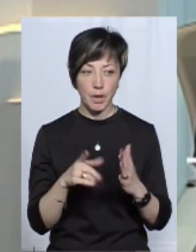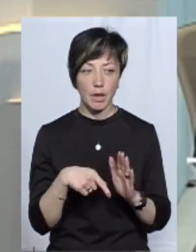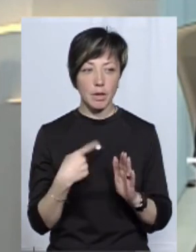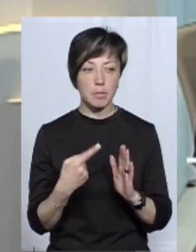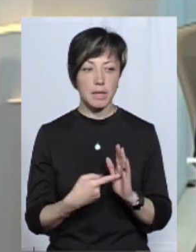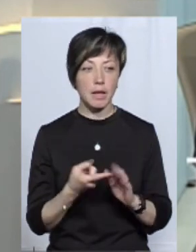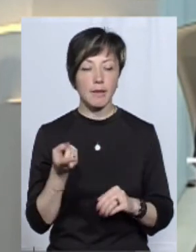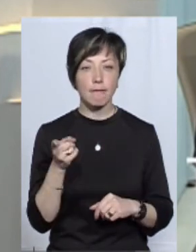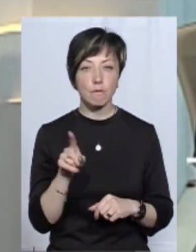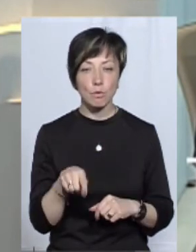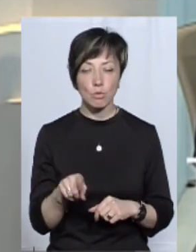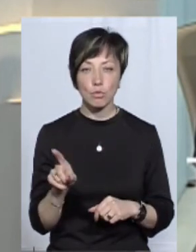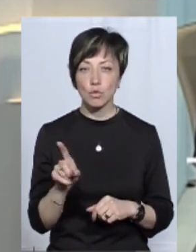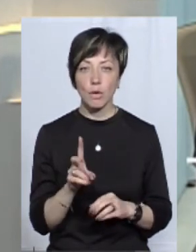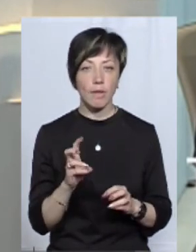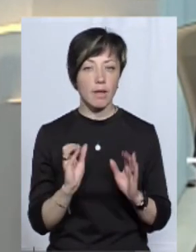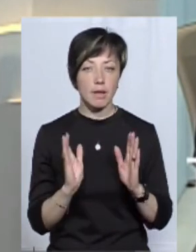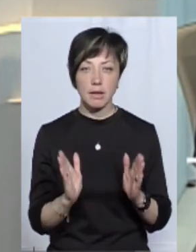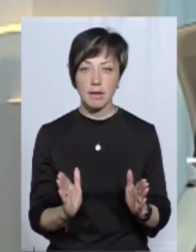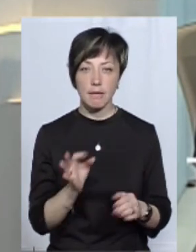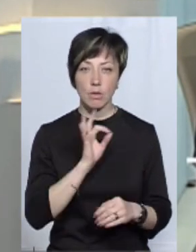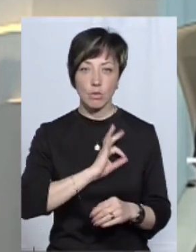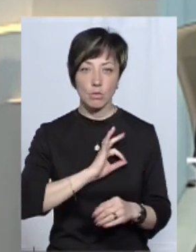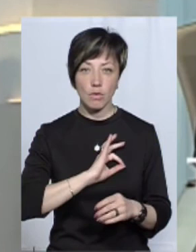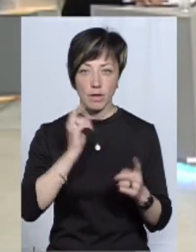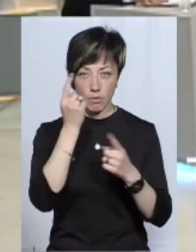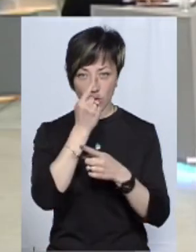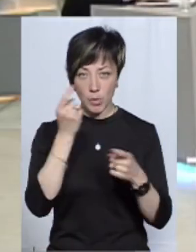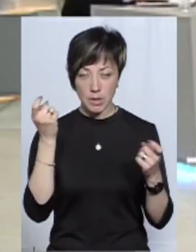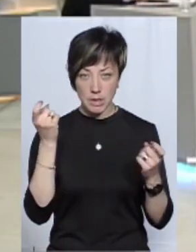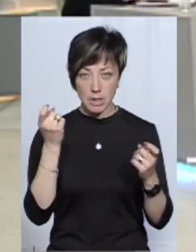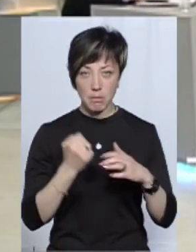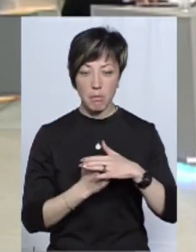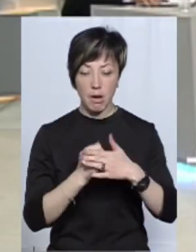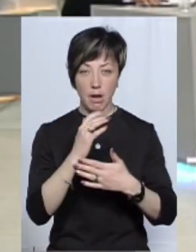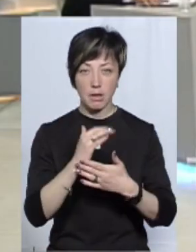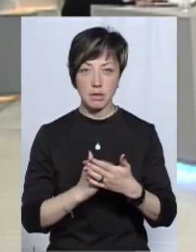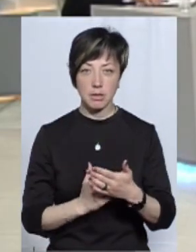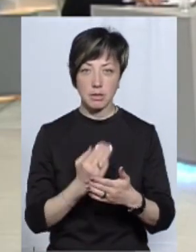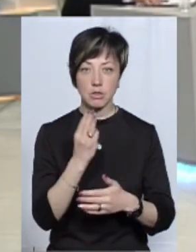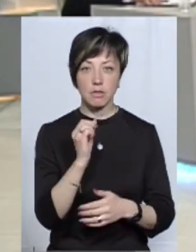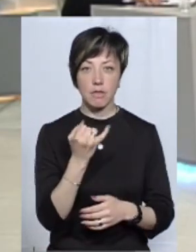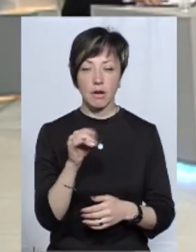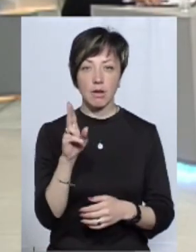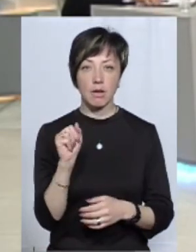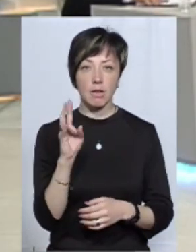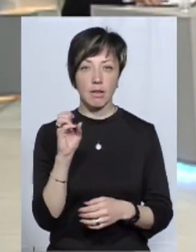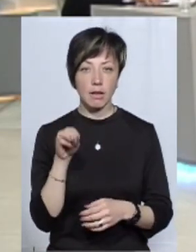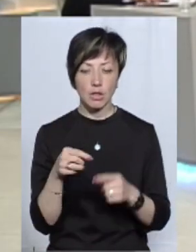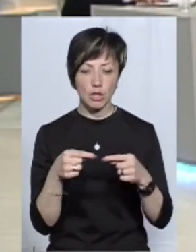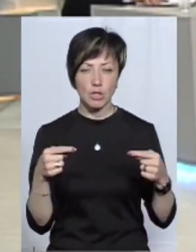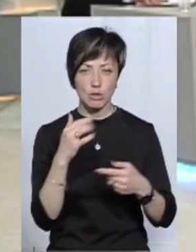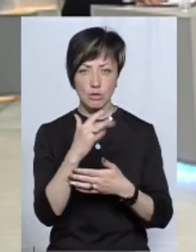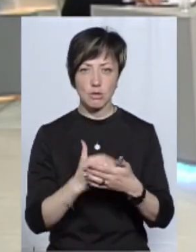Питання в тому, що не тільки використовували інформаційні бази Швайканет і інші бази, це не тільки